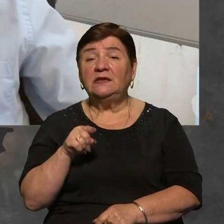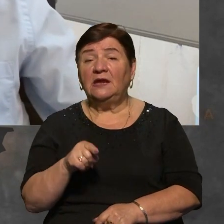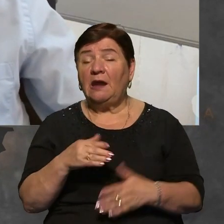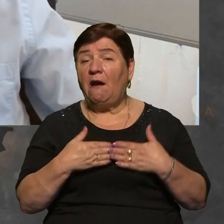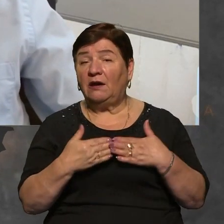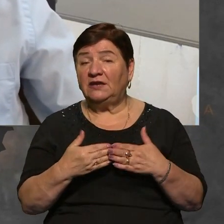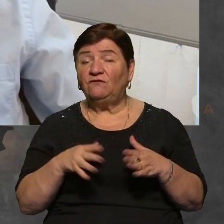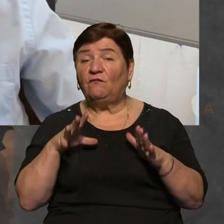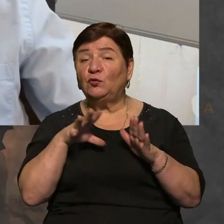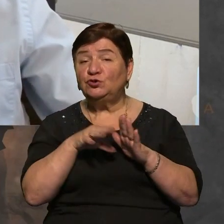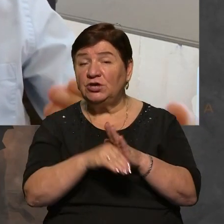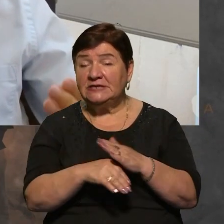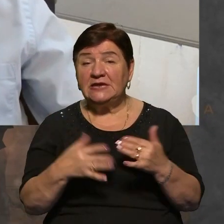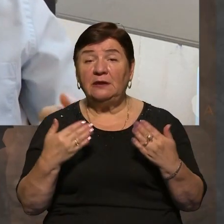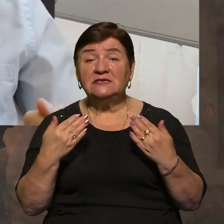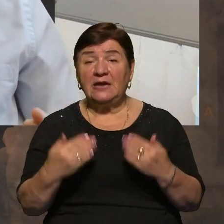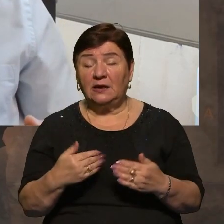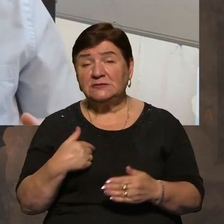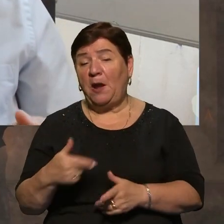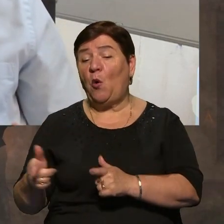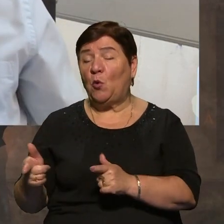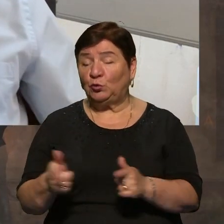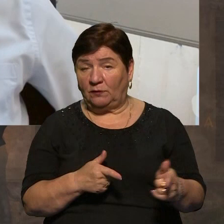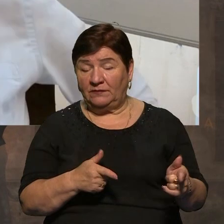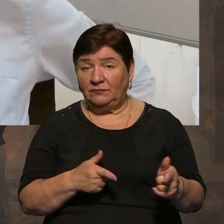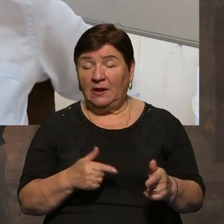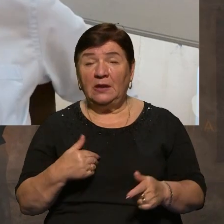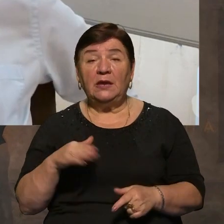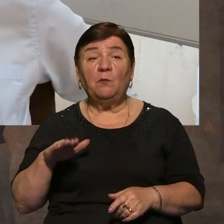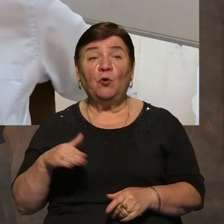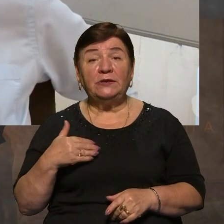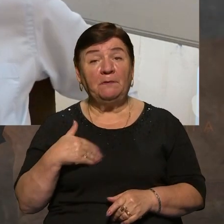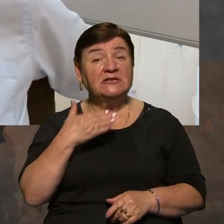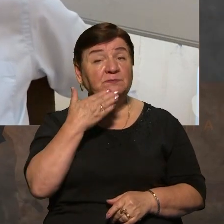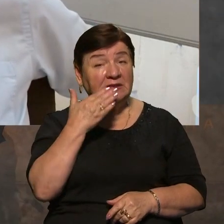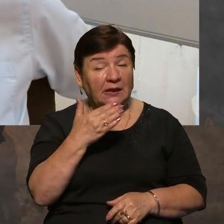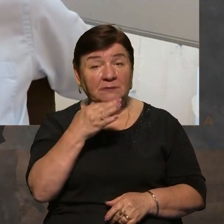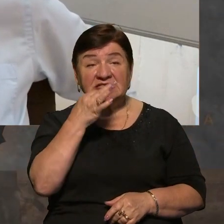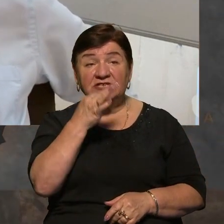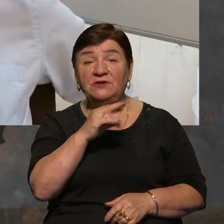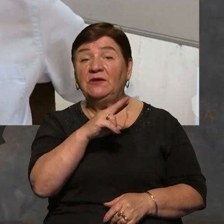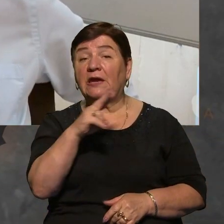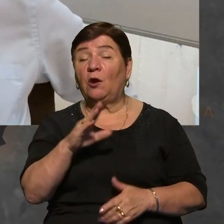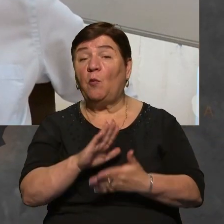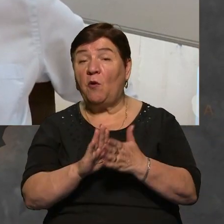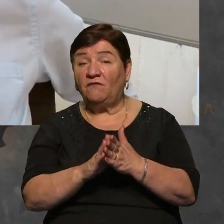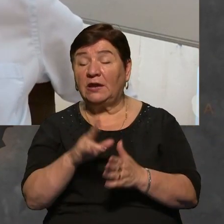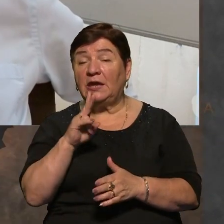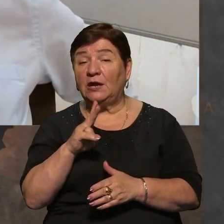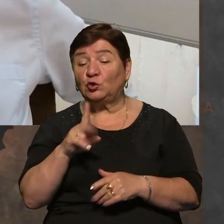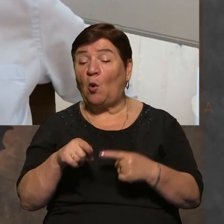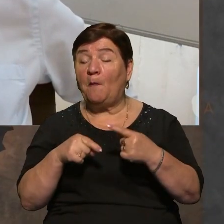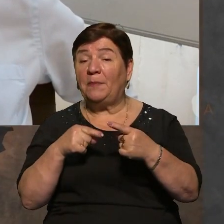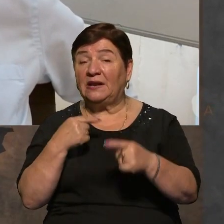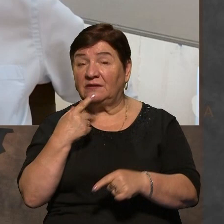включилися і завтра сказали, ми готові, ми хочемо. І потім ми у спитали, скажіть, в яких умовах і хто переливав. І